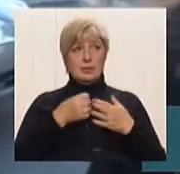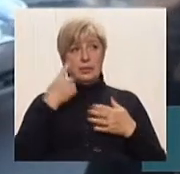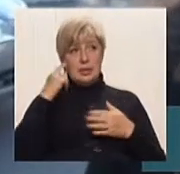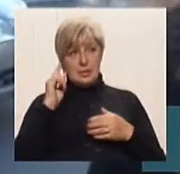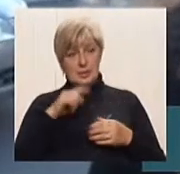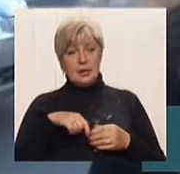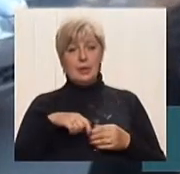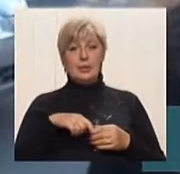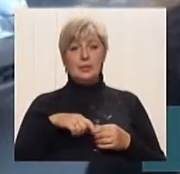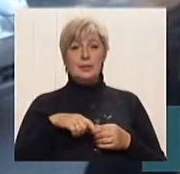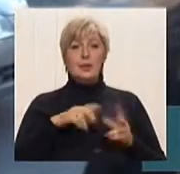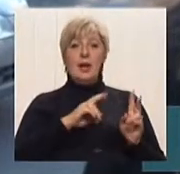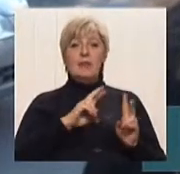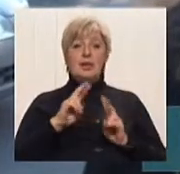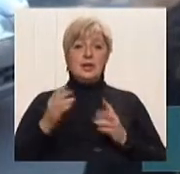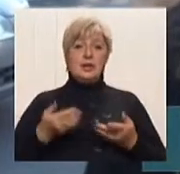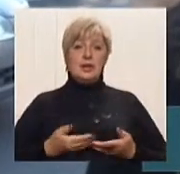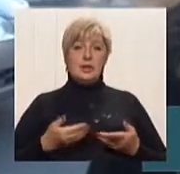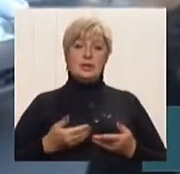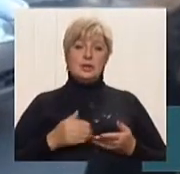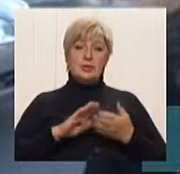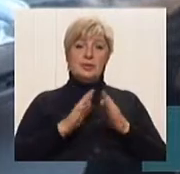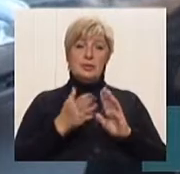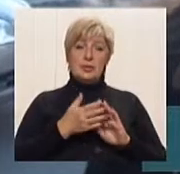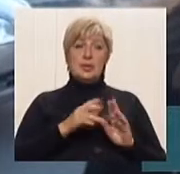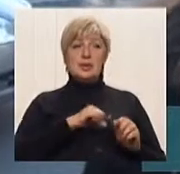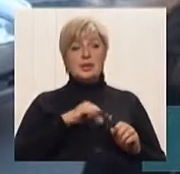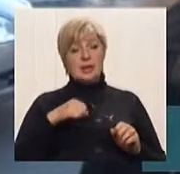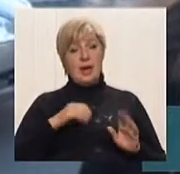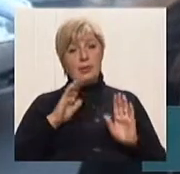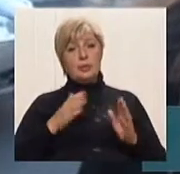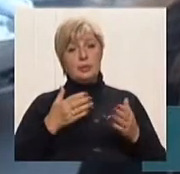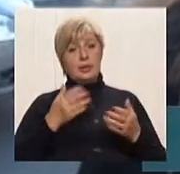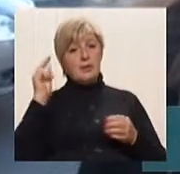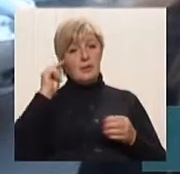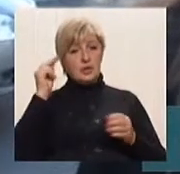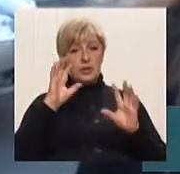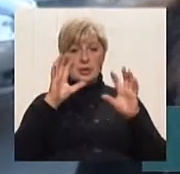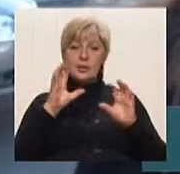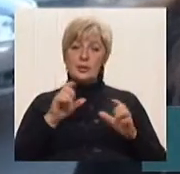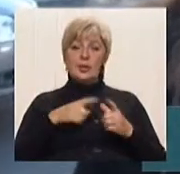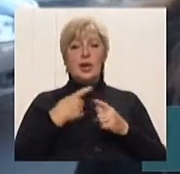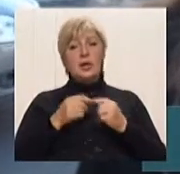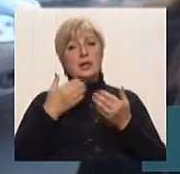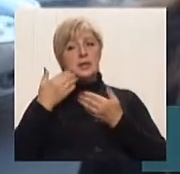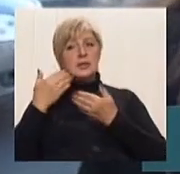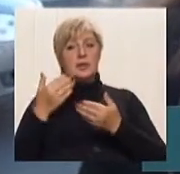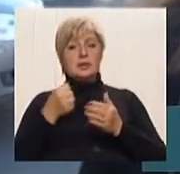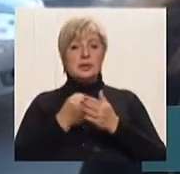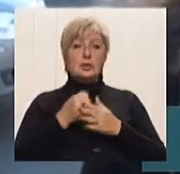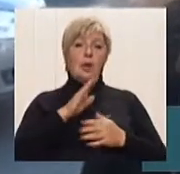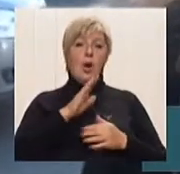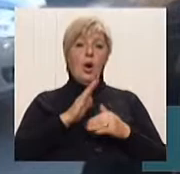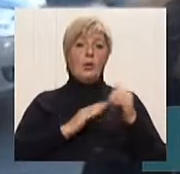В якій життєвій ситуації самі будете вивчати закони, або звернетеся до професійної допомоги адвокату, там, або